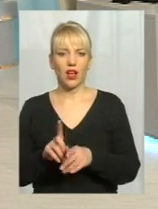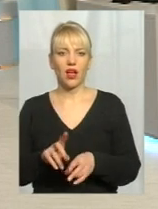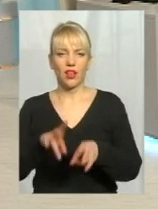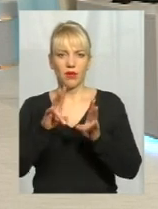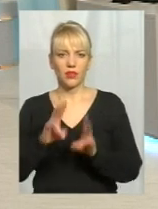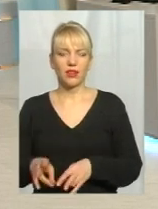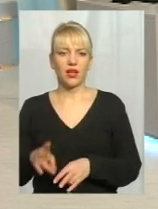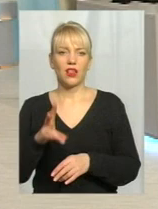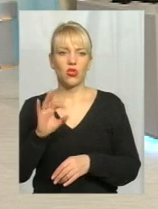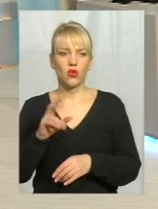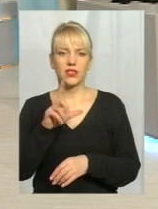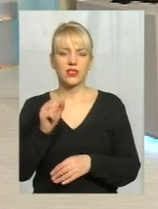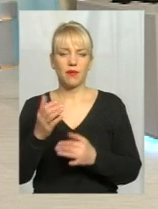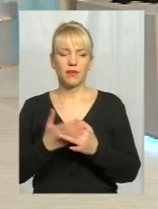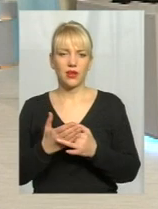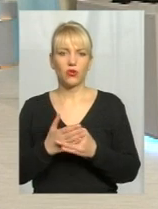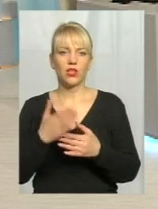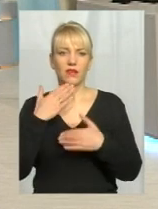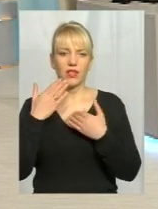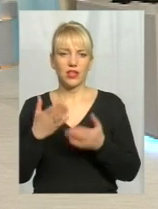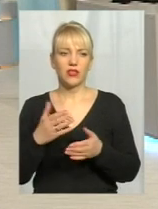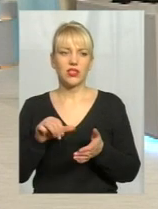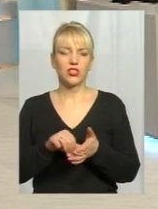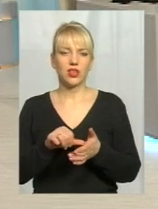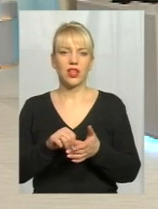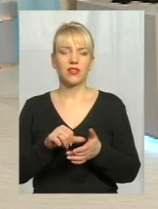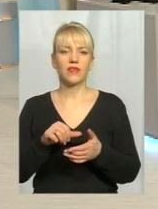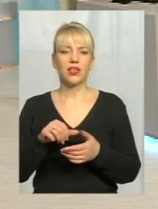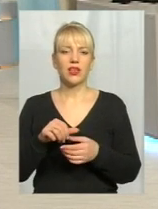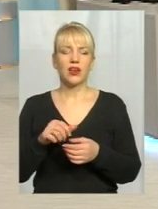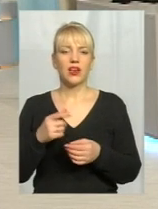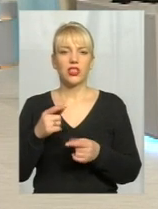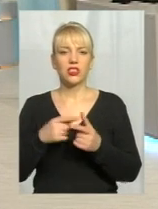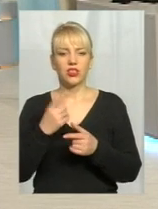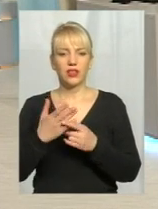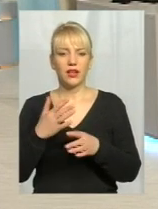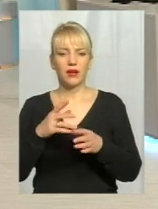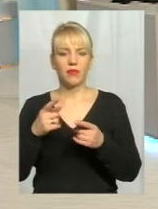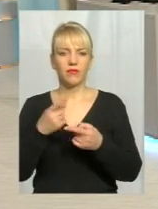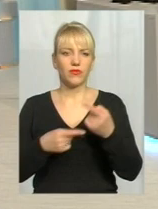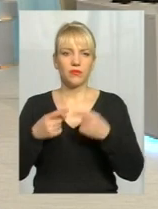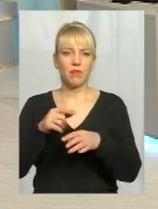сім'ї звертаються через кілька місяців, бо трагедія, можливо, не до того. Чи здійснюється перерахунок?